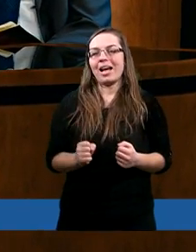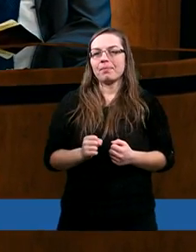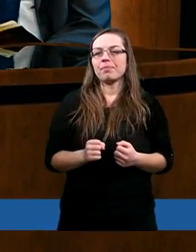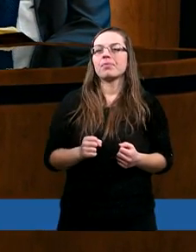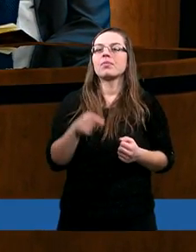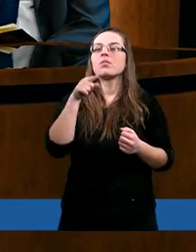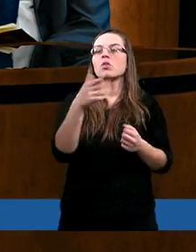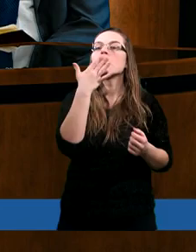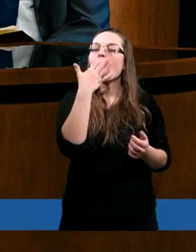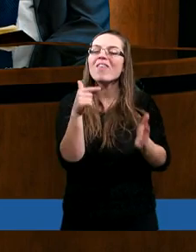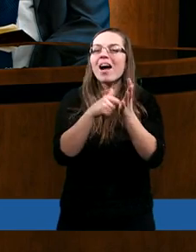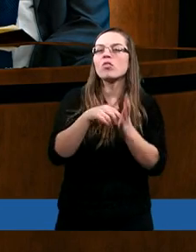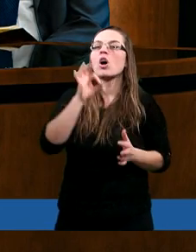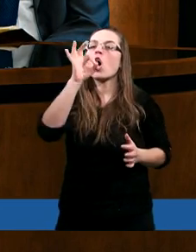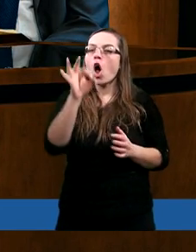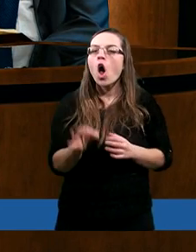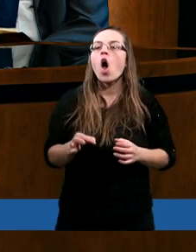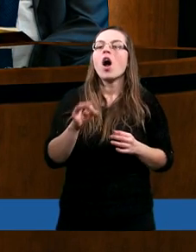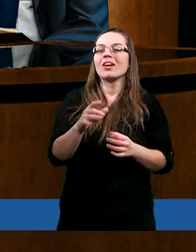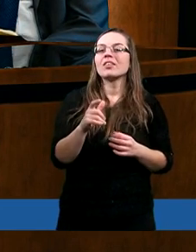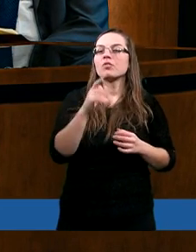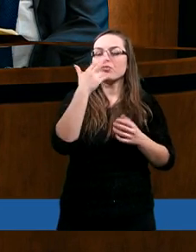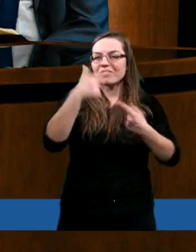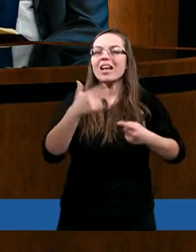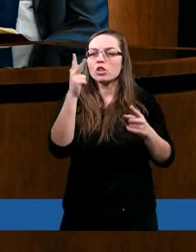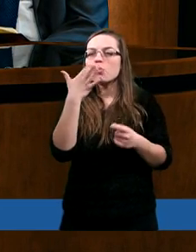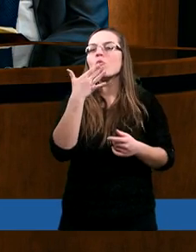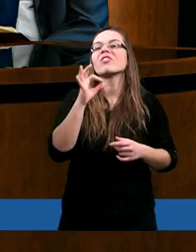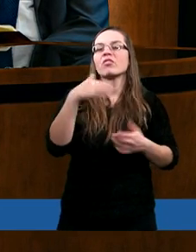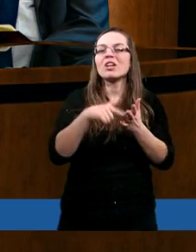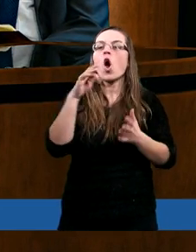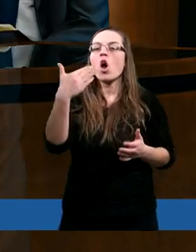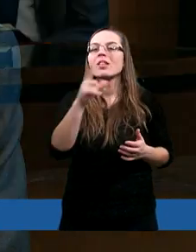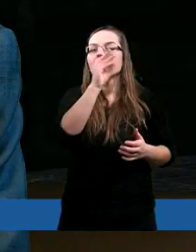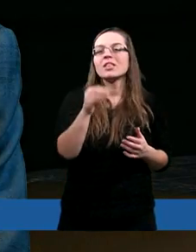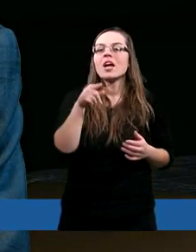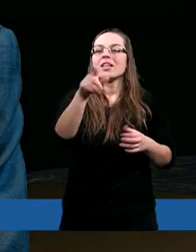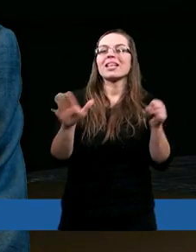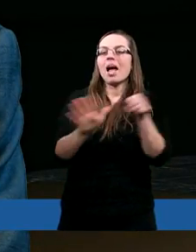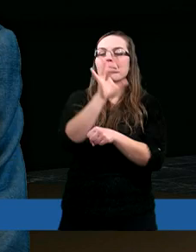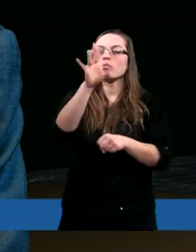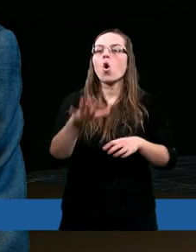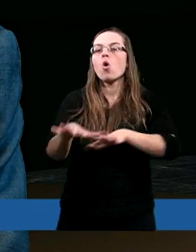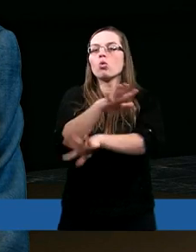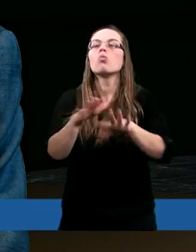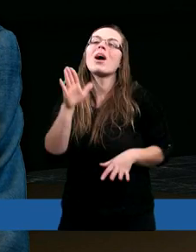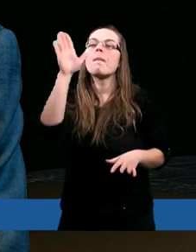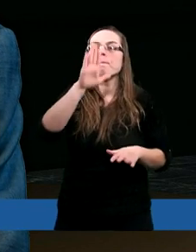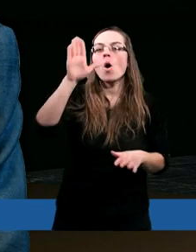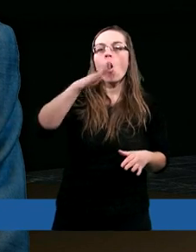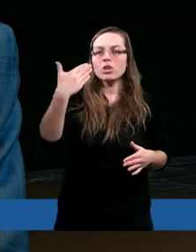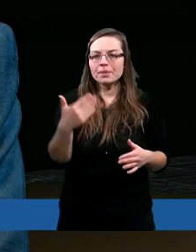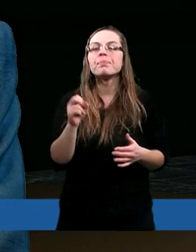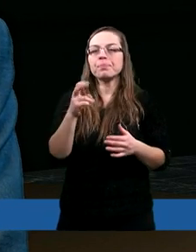Tu akurat jest mowa o... Zresztą wiersz trzeci mówi o tym, że napełniłem go Duchem Bożym.